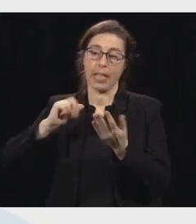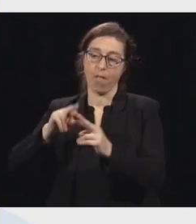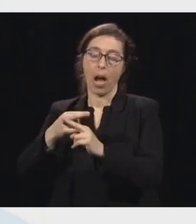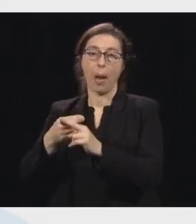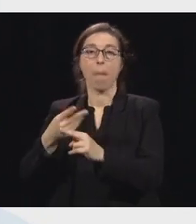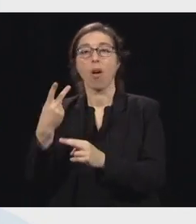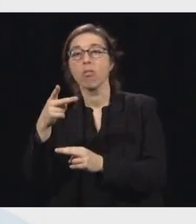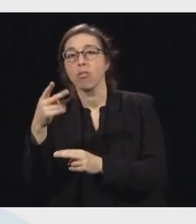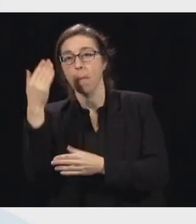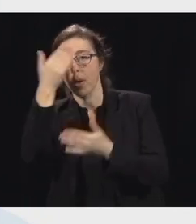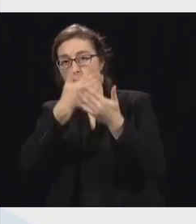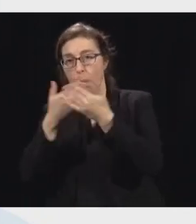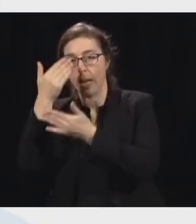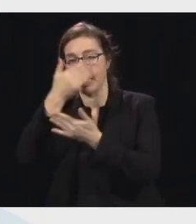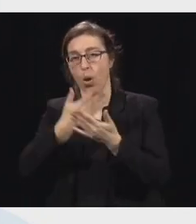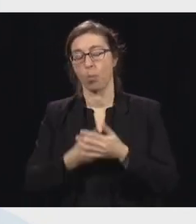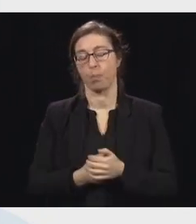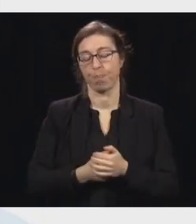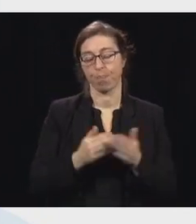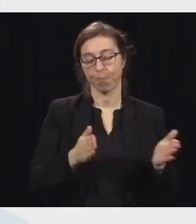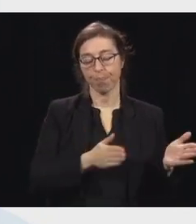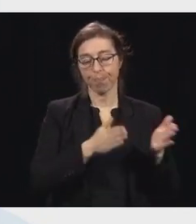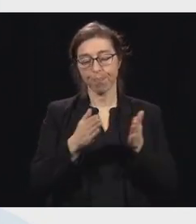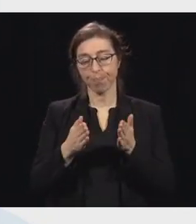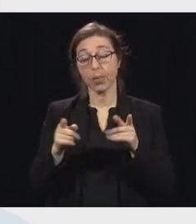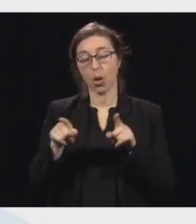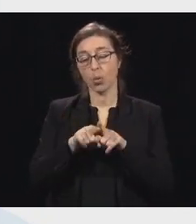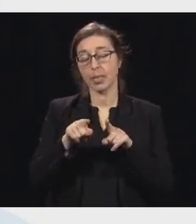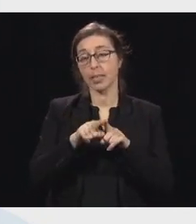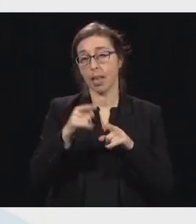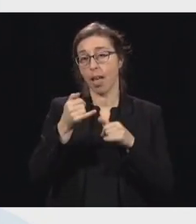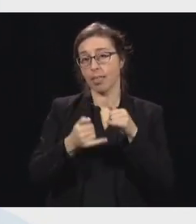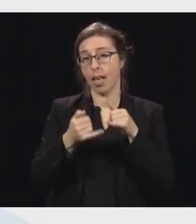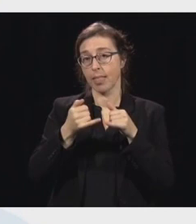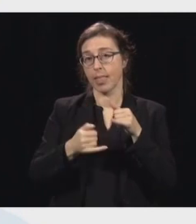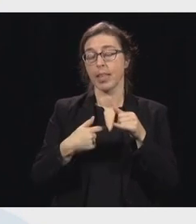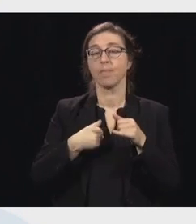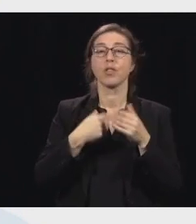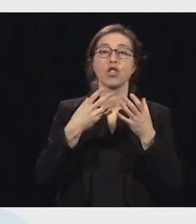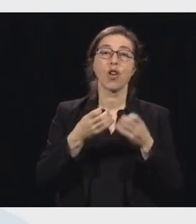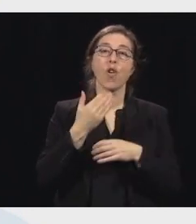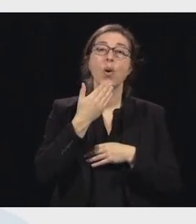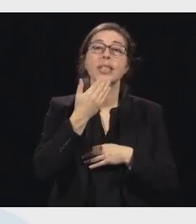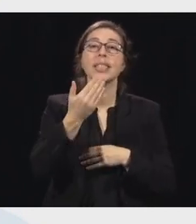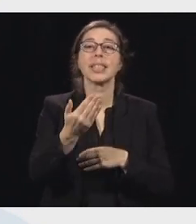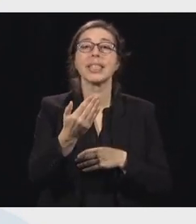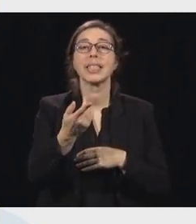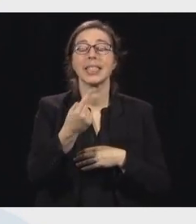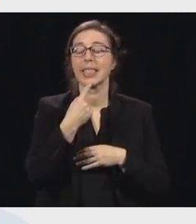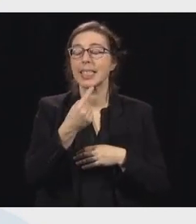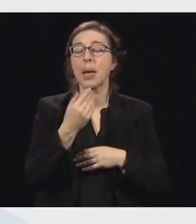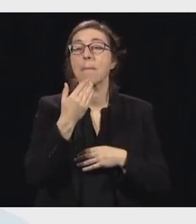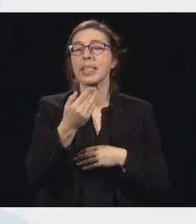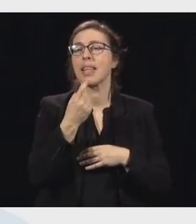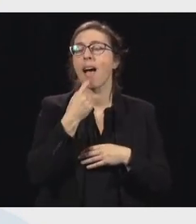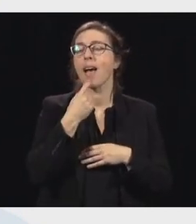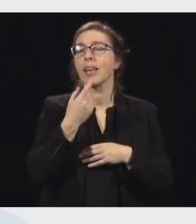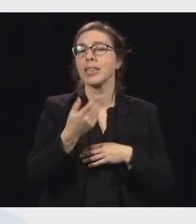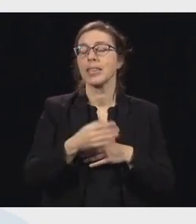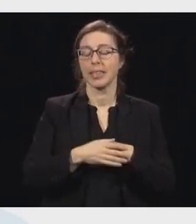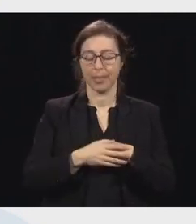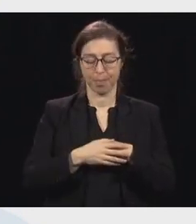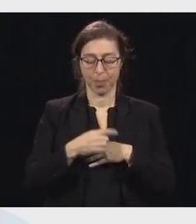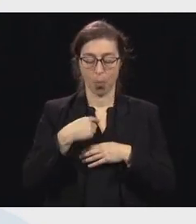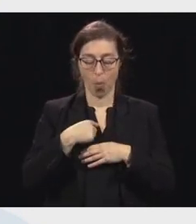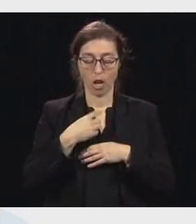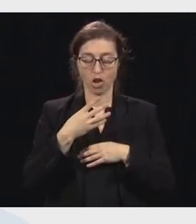Maintenant, en terminant, mon remerciement du jour, si je peux dire. Je